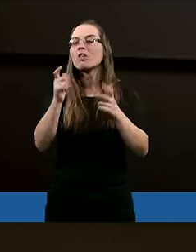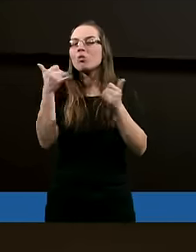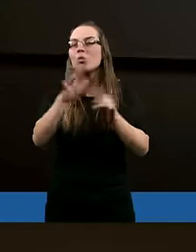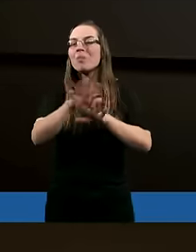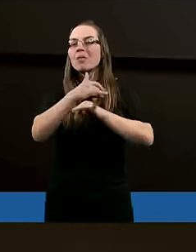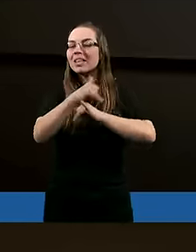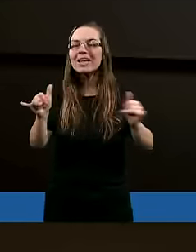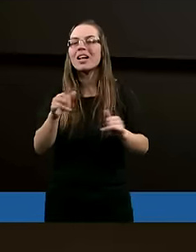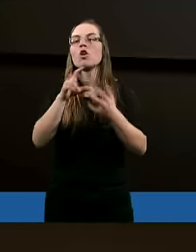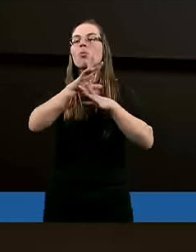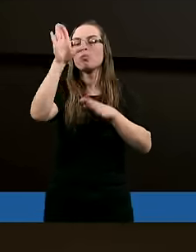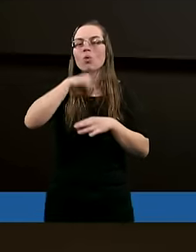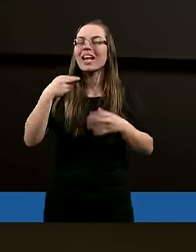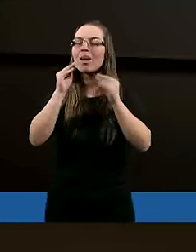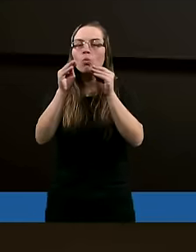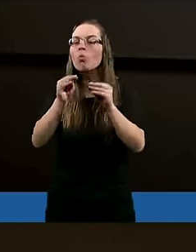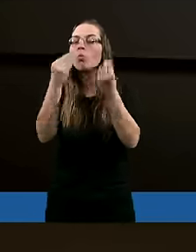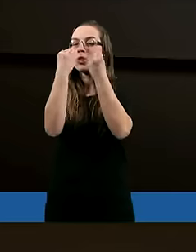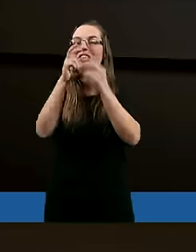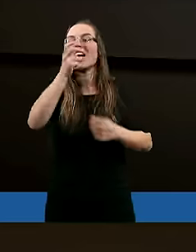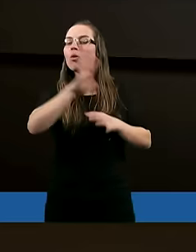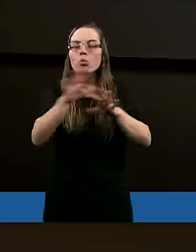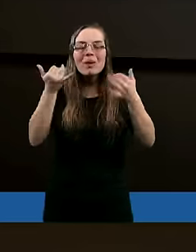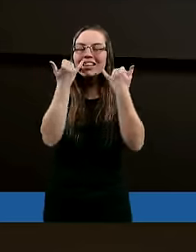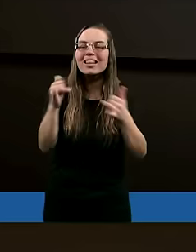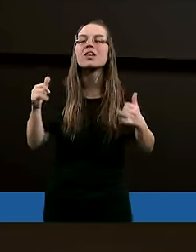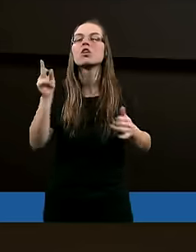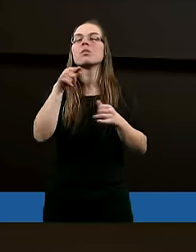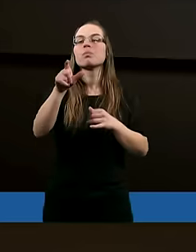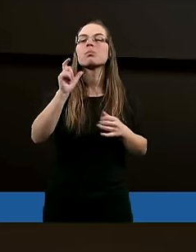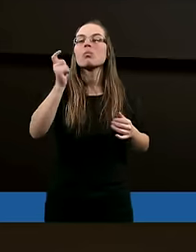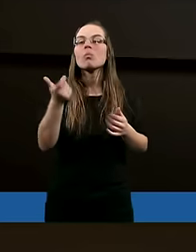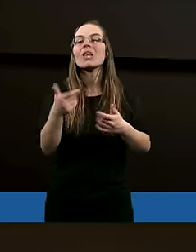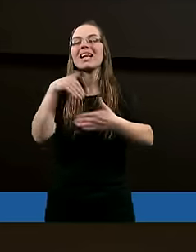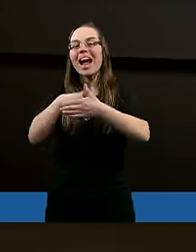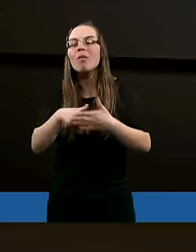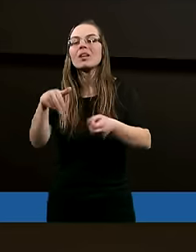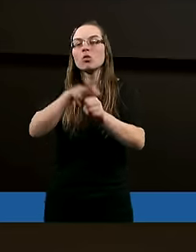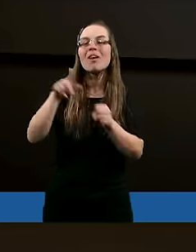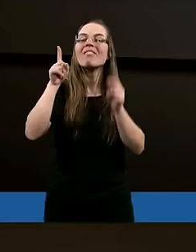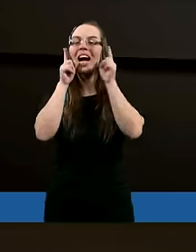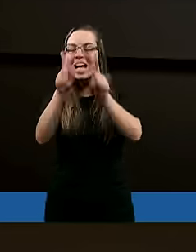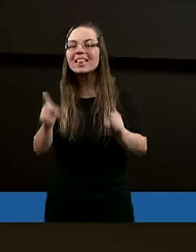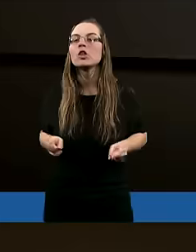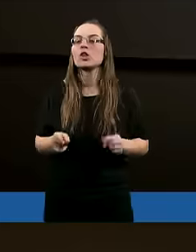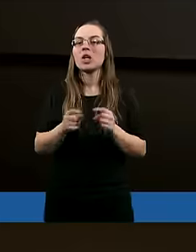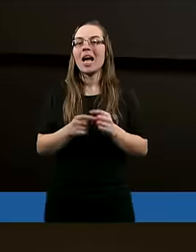zupełnie innego. Bóg nas uczy czegoś zupełnie innego. I wydaje mi się, że to są te zachowania, które faktycznie,